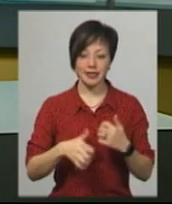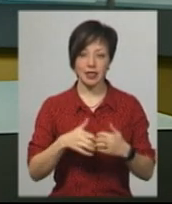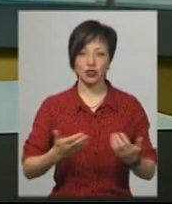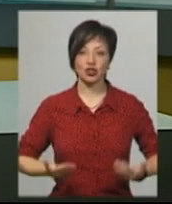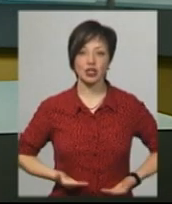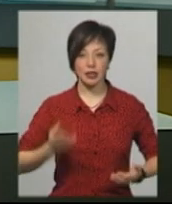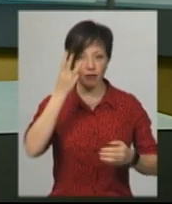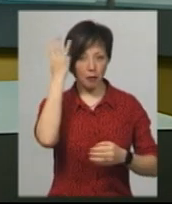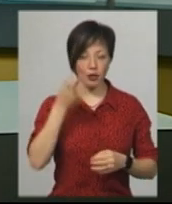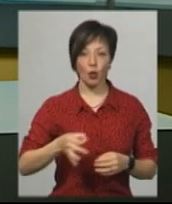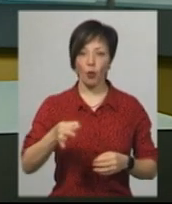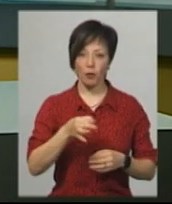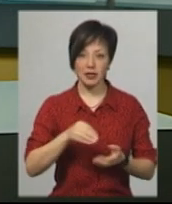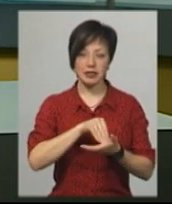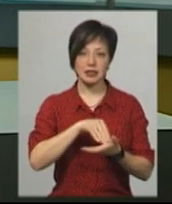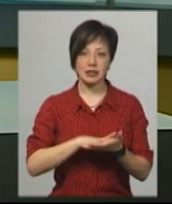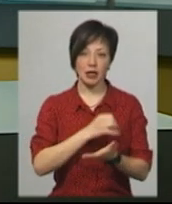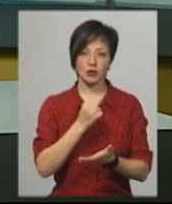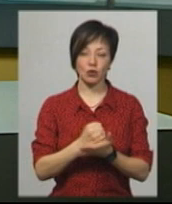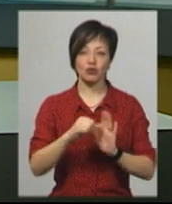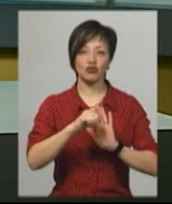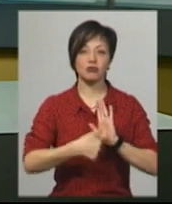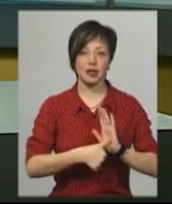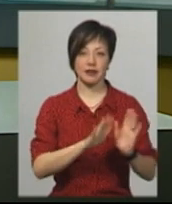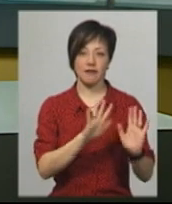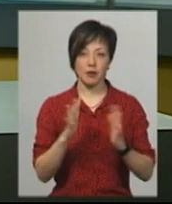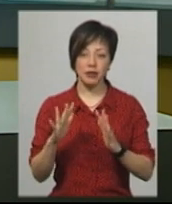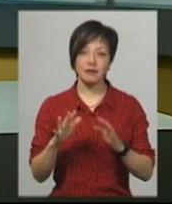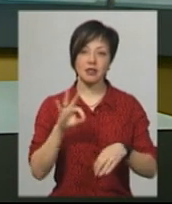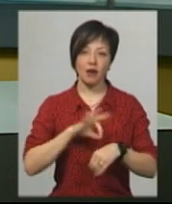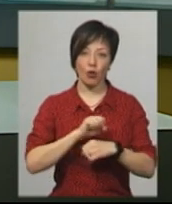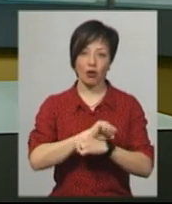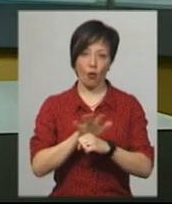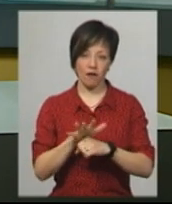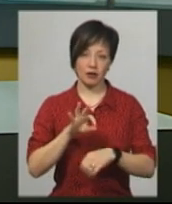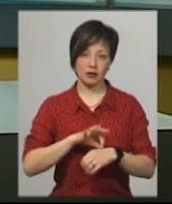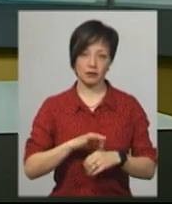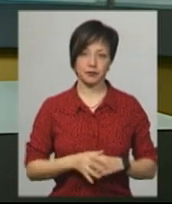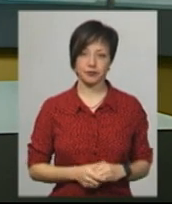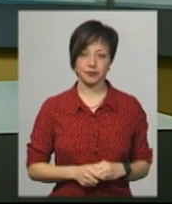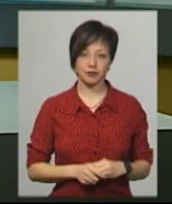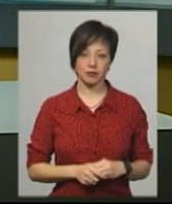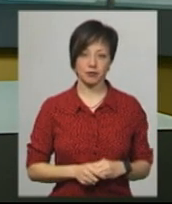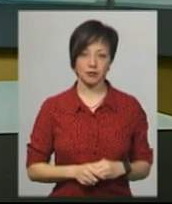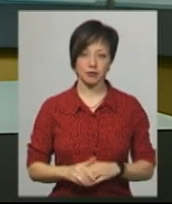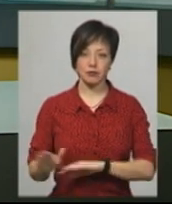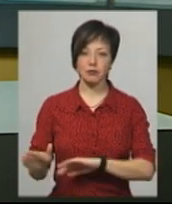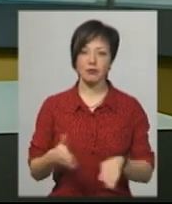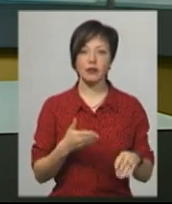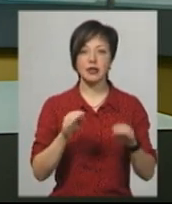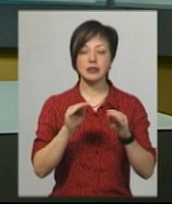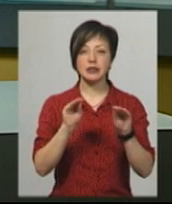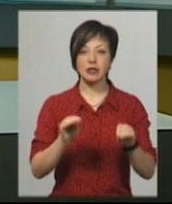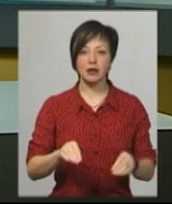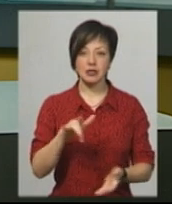жителів Хмельницької області зареєстровано 16 випадків захворювання на COVID-19. За даними